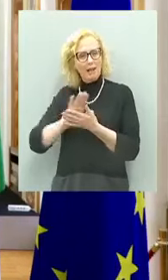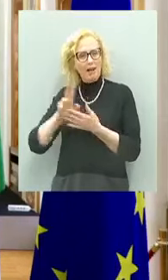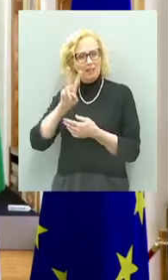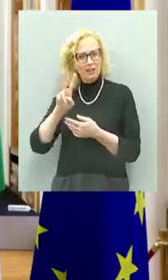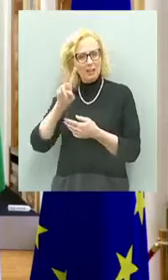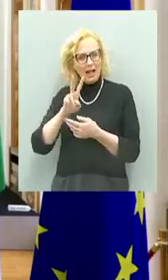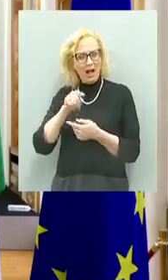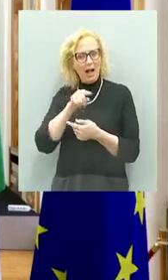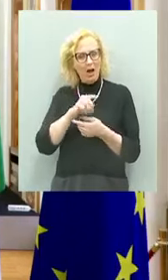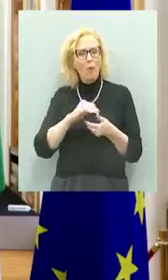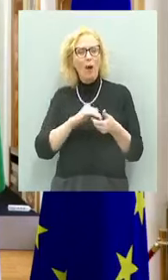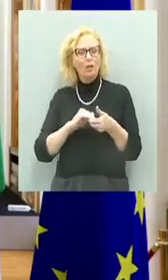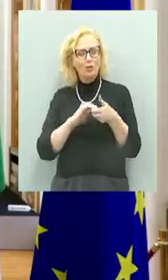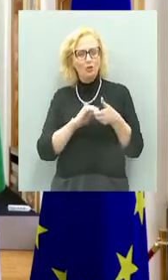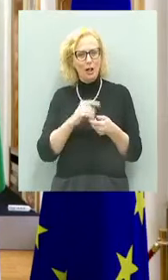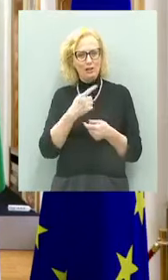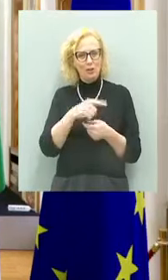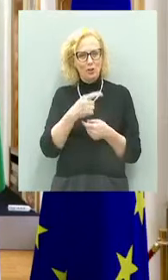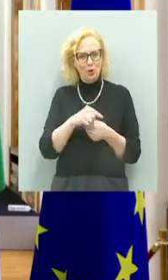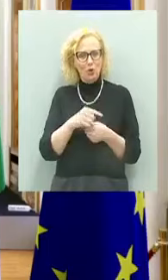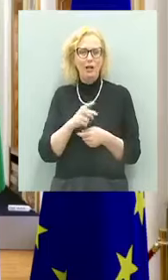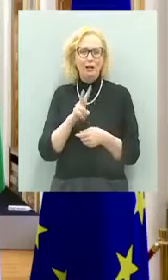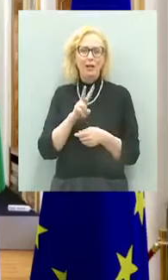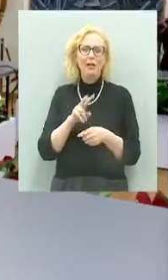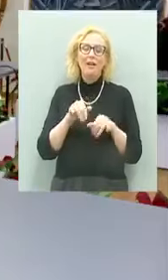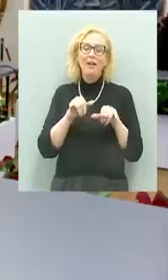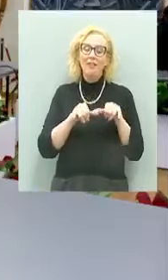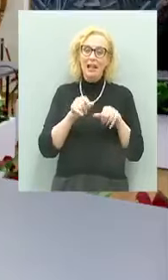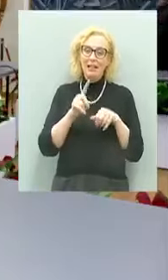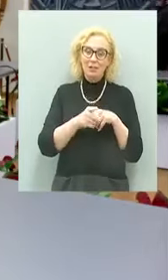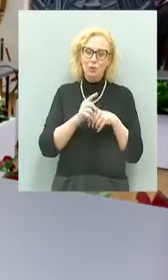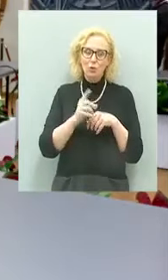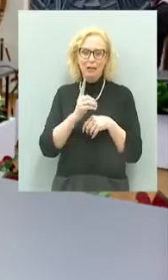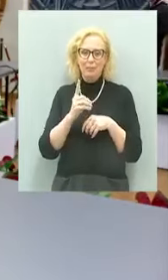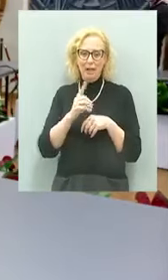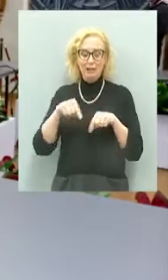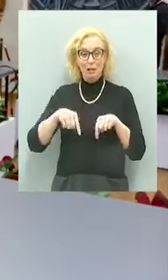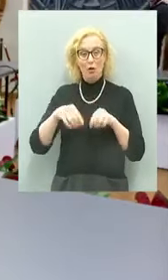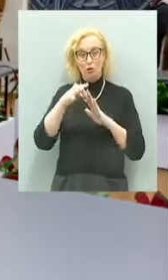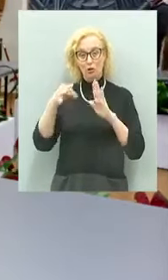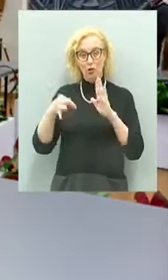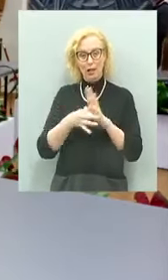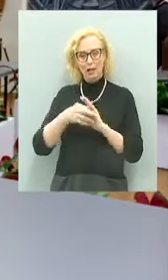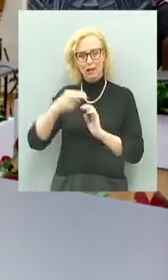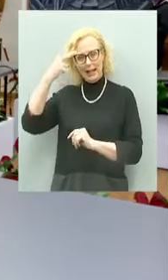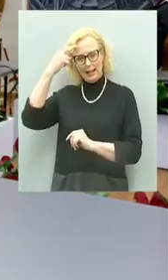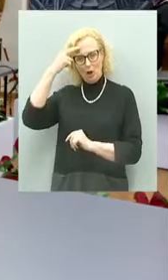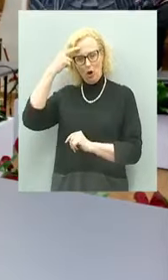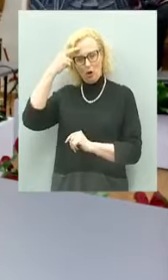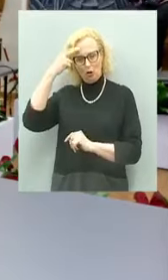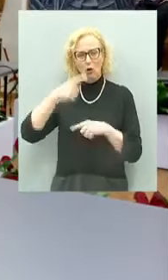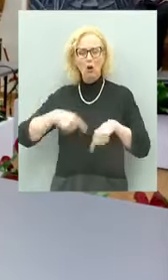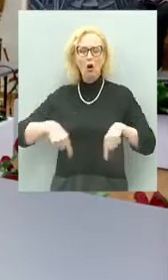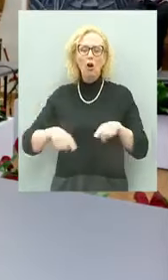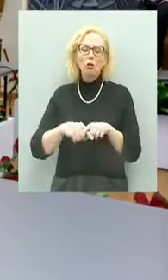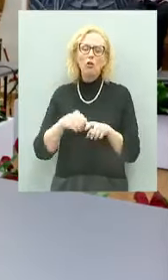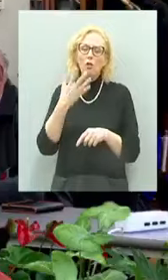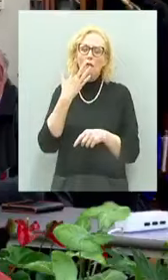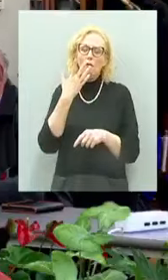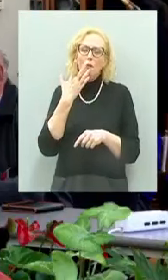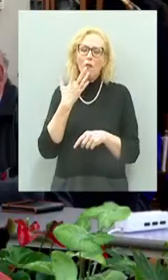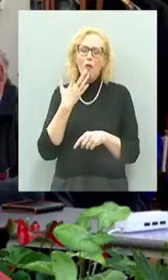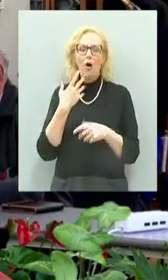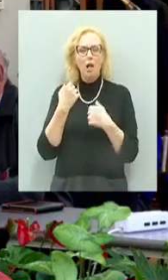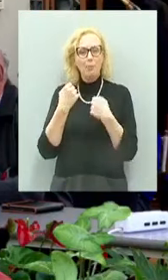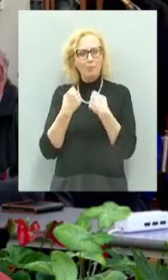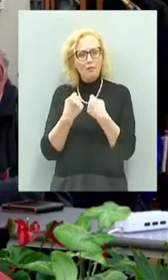e Dalmazia durante la giornata del ricordo dove vogliamo fortemente